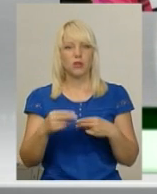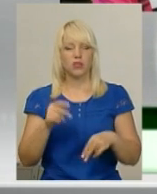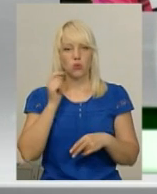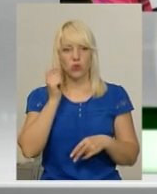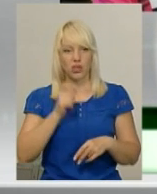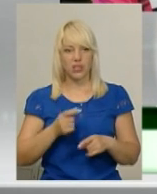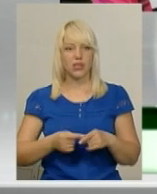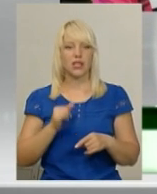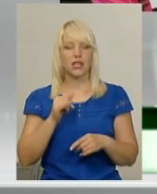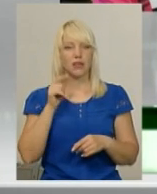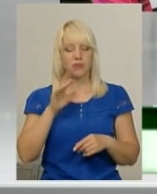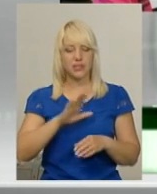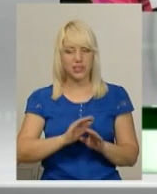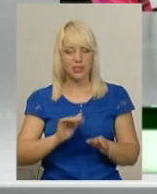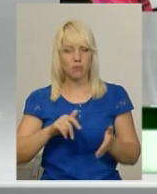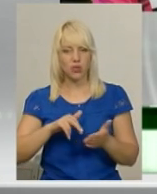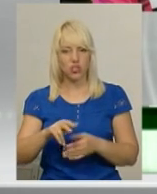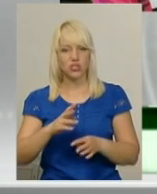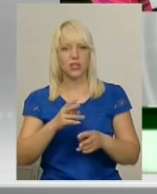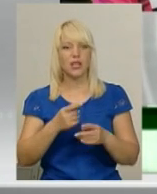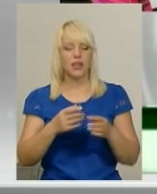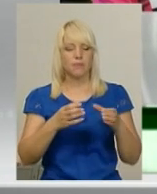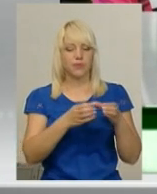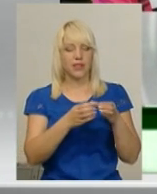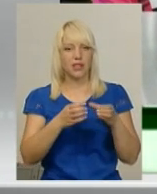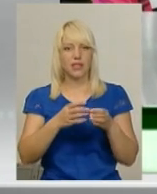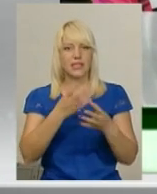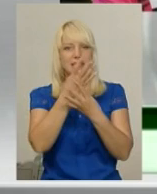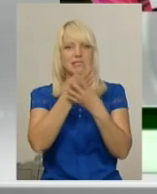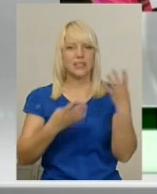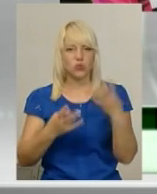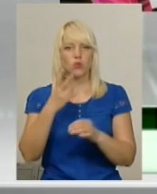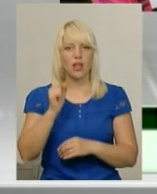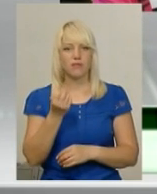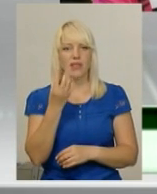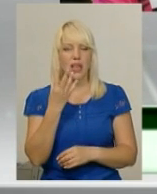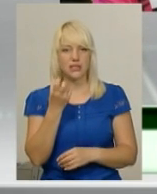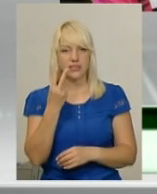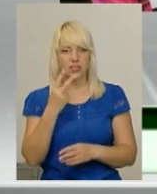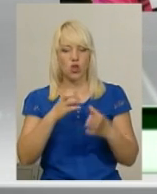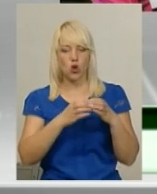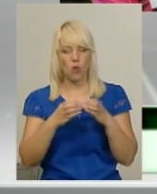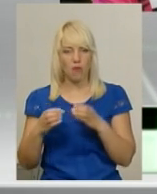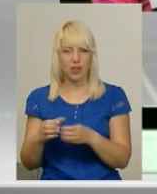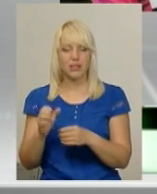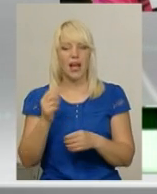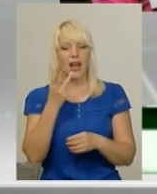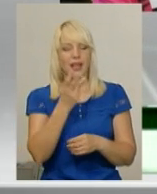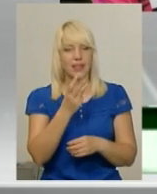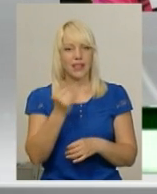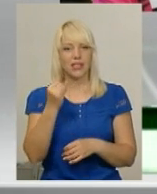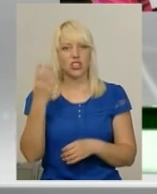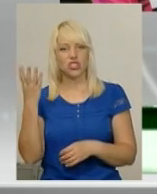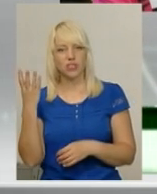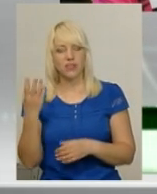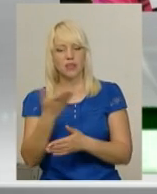Діти пройшли сітку на 12 команд, зіграли. А 3-4 ми робили турнір